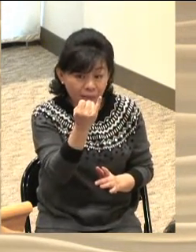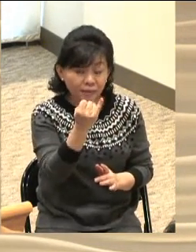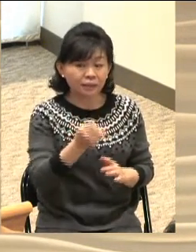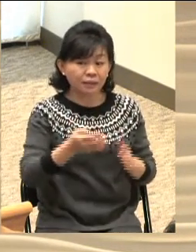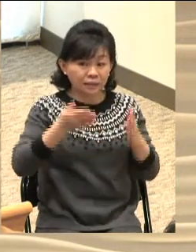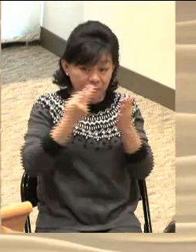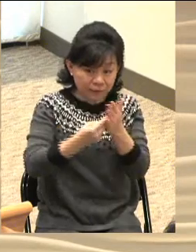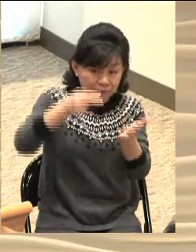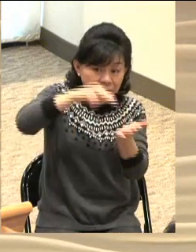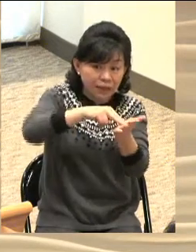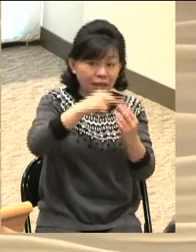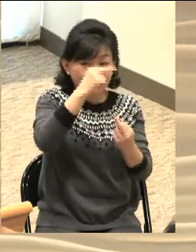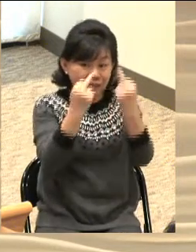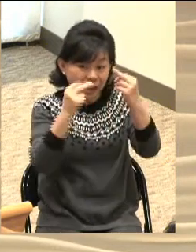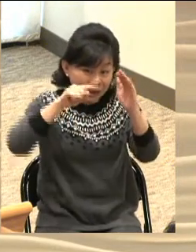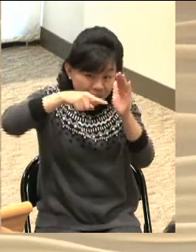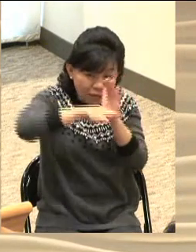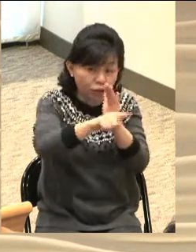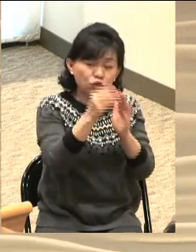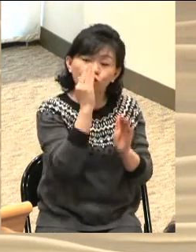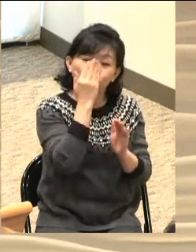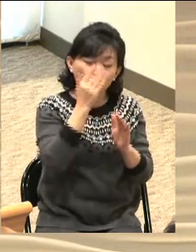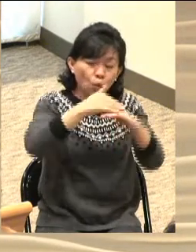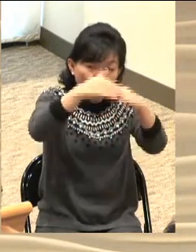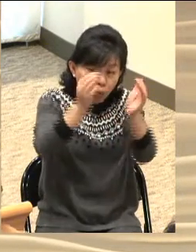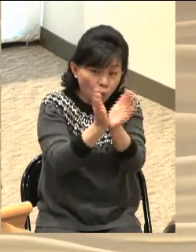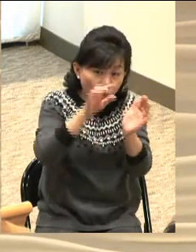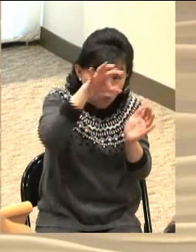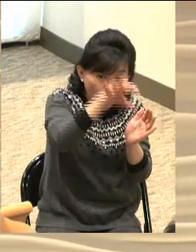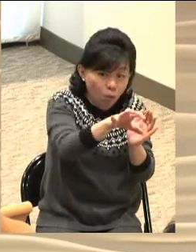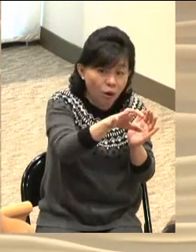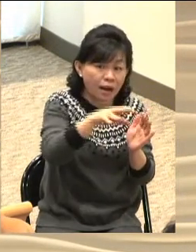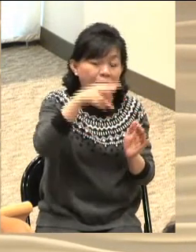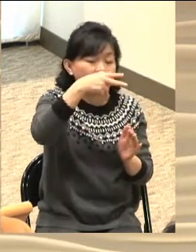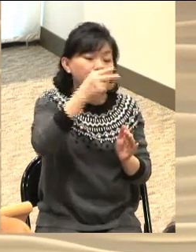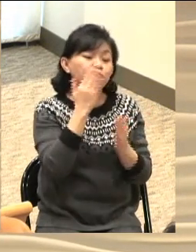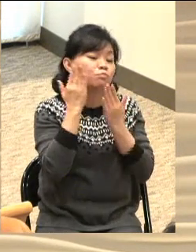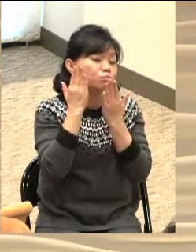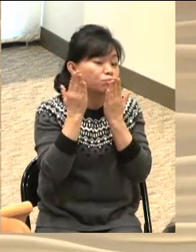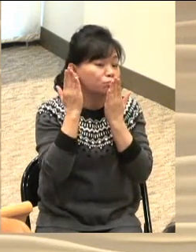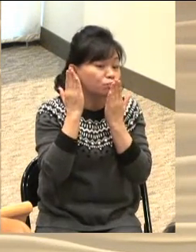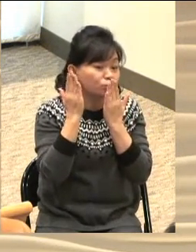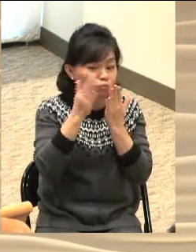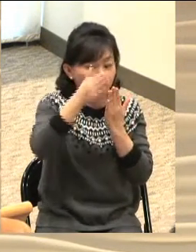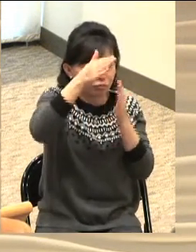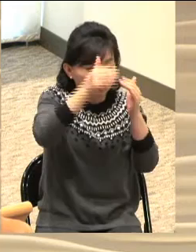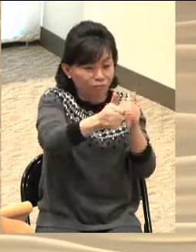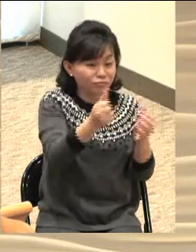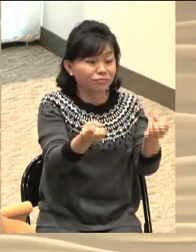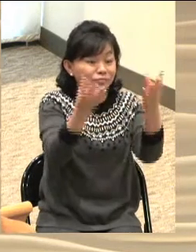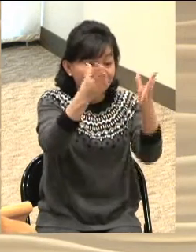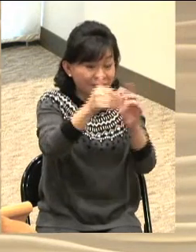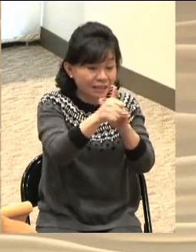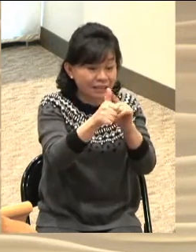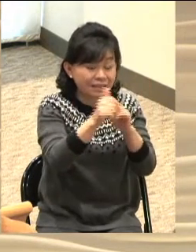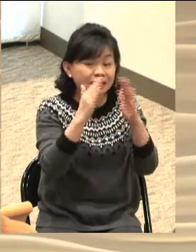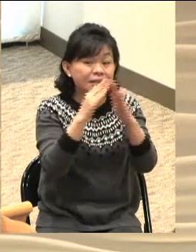산골로 가서 유대 한 동네에 이르러 사가리아의 집에 들어가 엘리사벳에게 문화나니